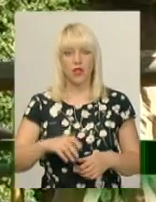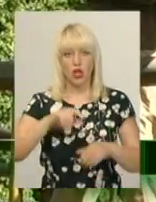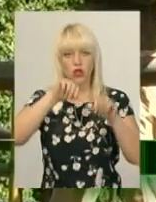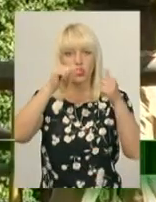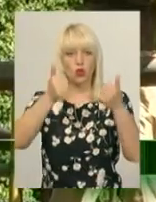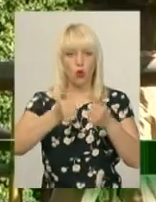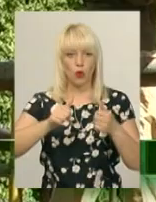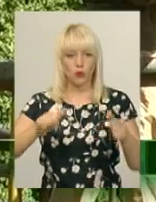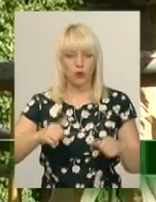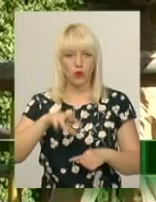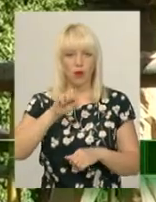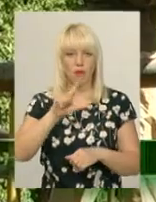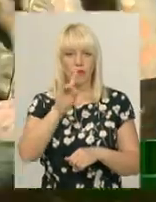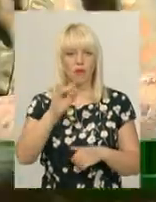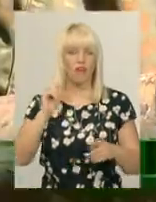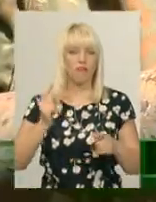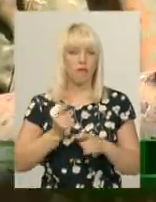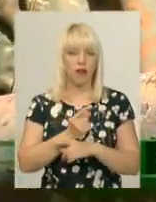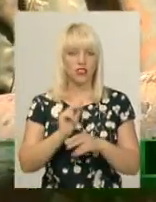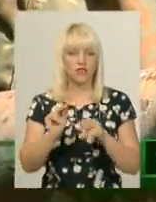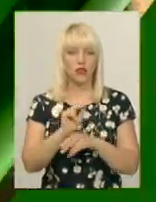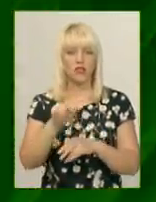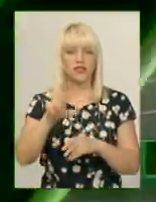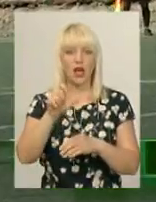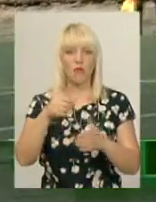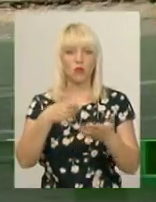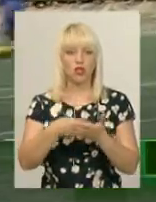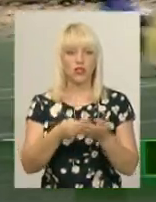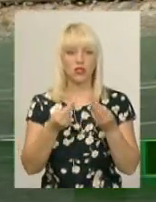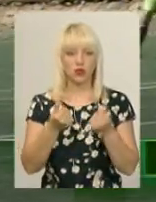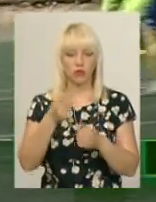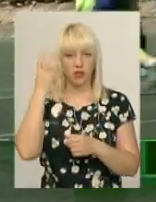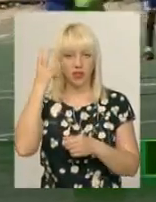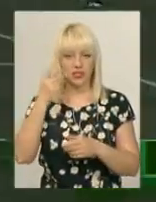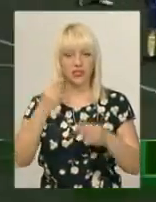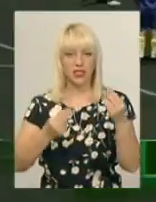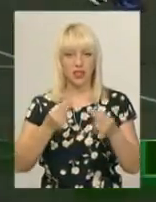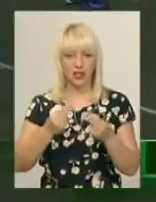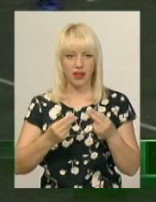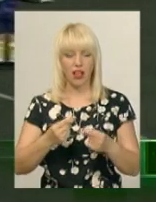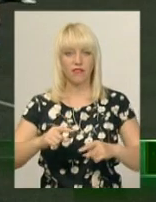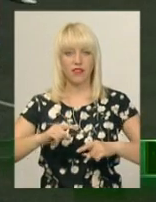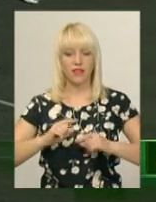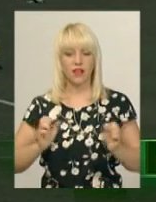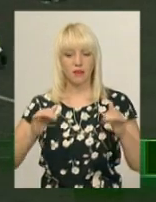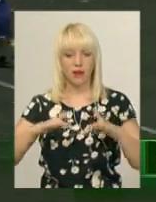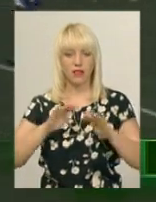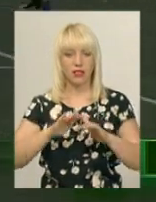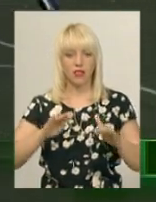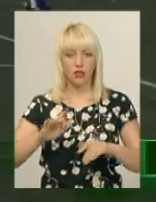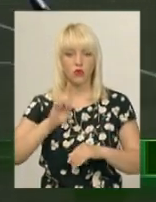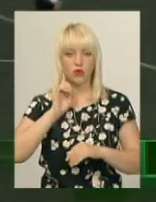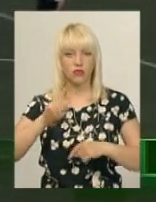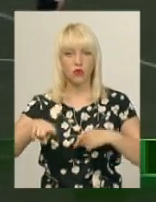парку імені Чекмана вперше відремонтують за бюджетні гроші. У Хмельницькому зіграли фінальний матч дитячо-юнацької футбольної ліги.